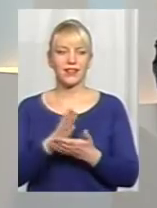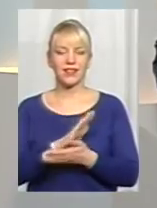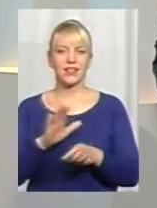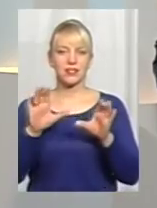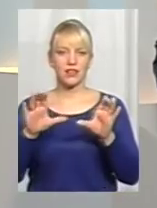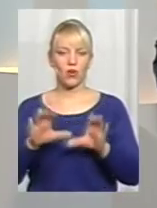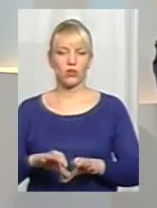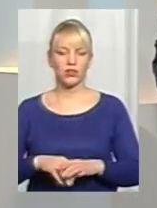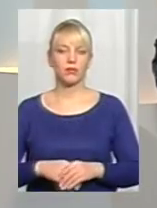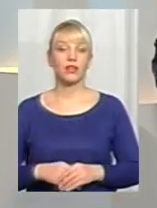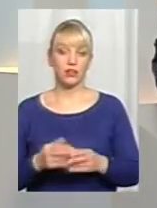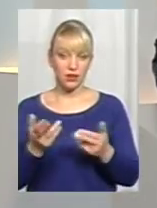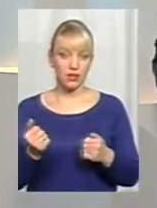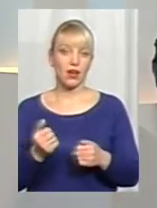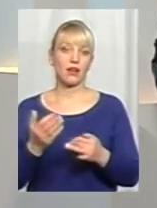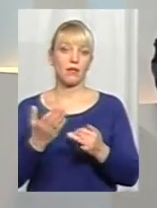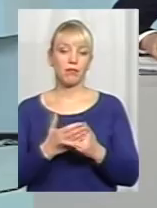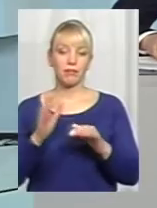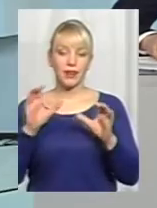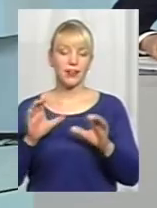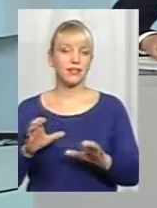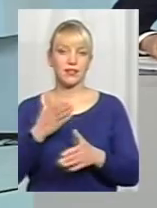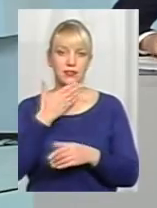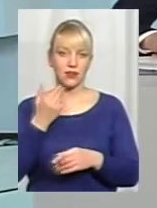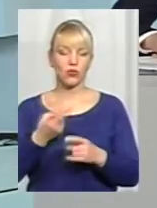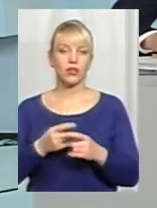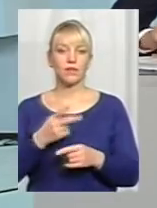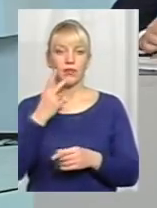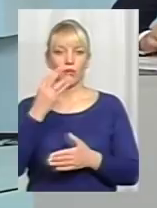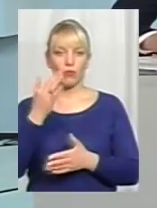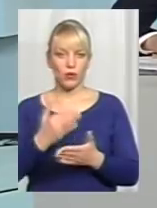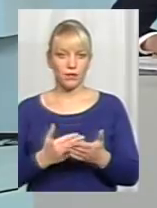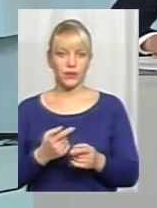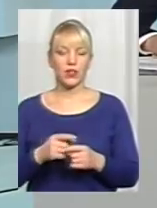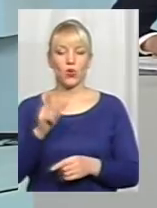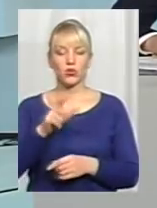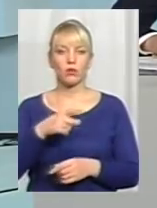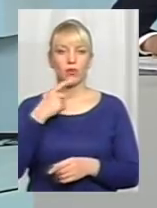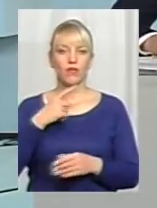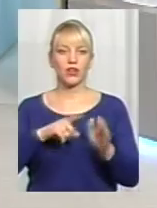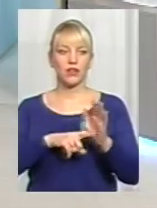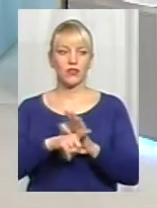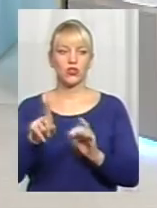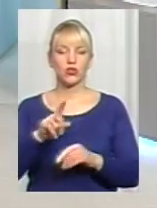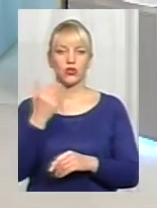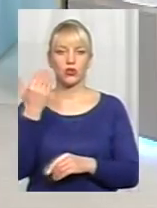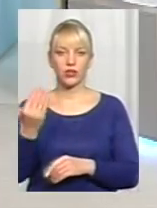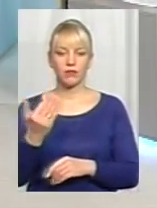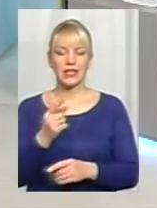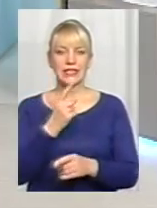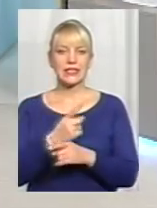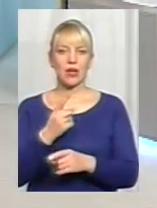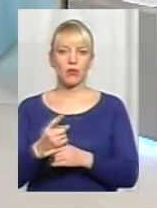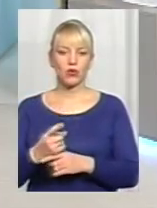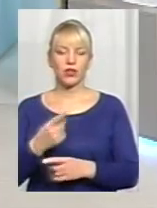пільги, які не є законні. Дивіться, давайте розберемо це попередку, ролику. Спочатку особи зазначали про те, що їм забороняють блокуватися з